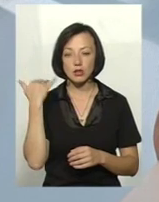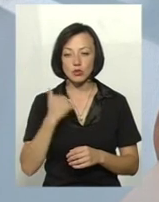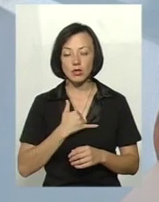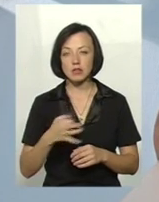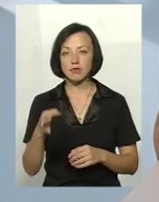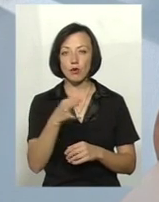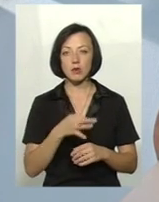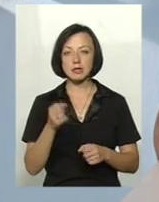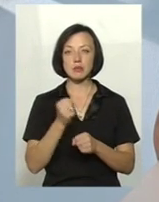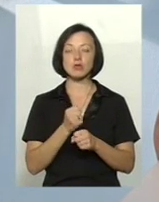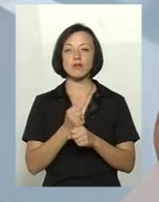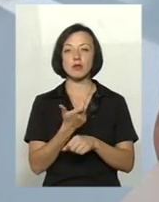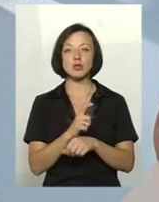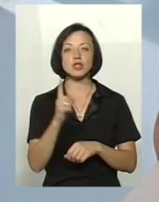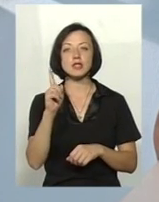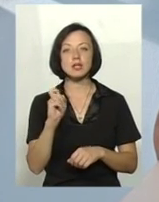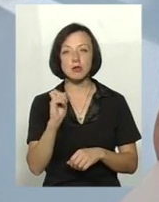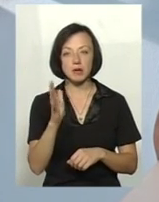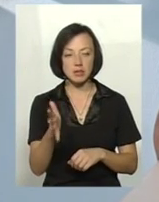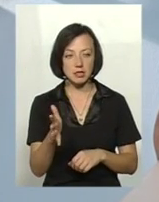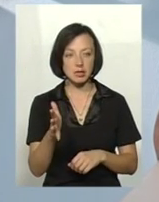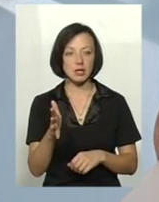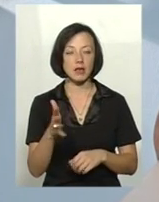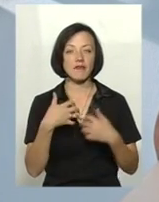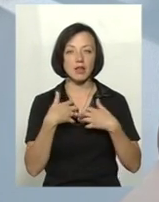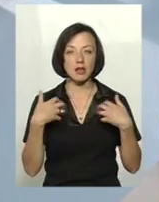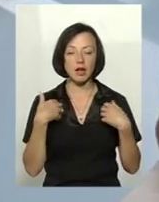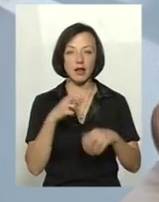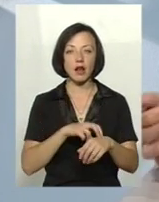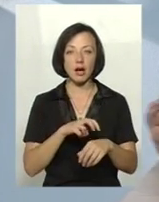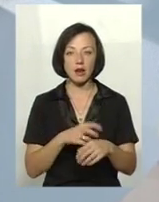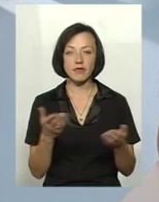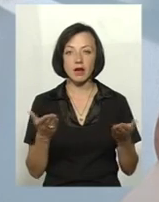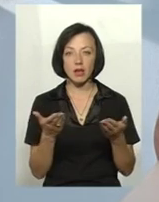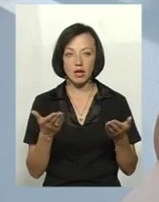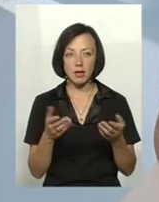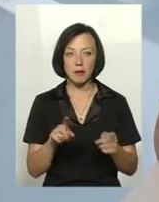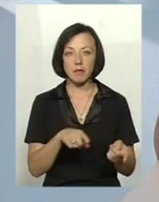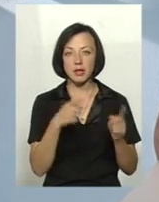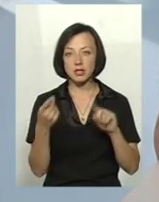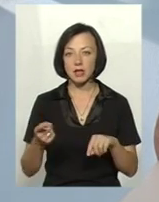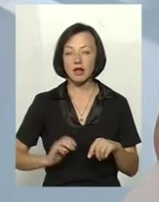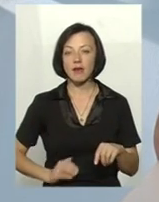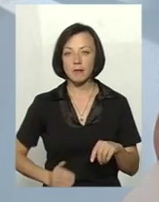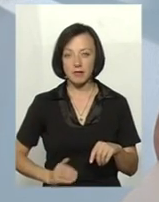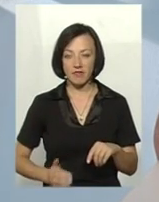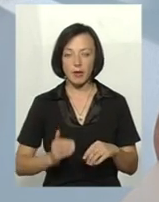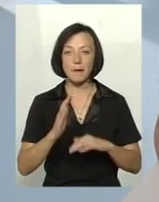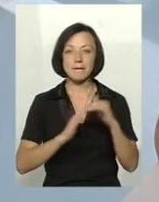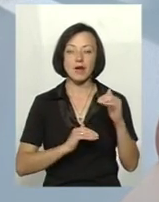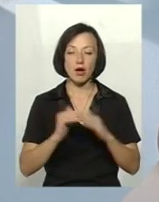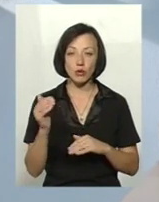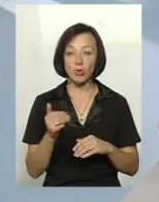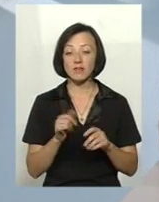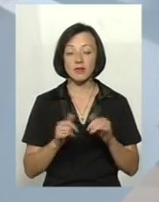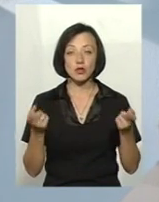нас в області працювало більше 150 ветеринарних фахівців, які перейшли на приватну практику. Але в зв'язку з